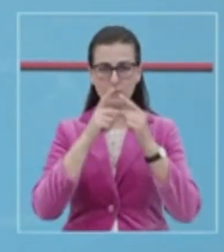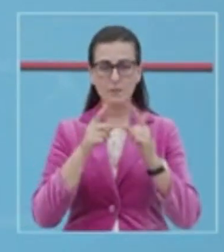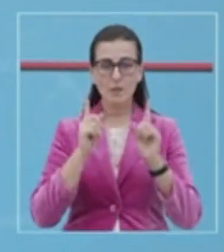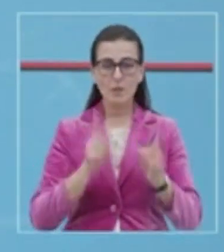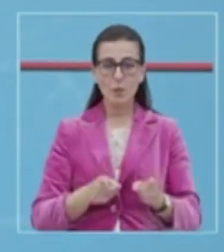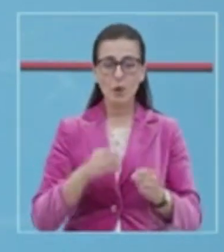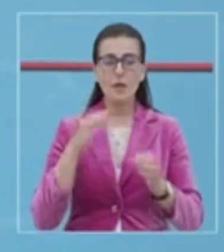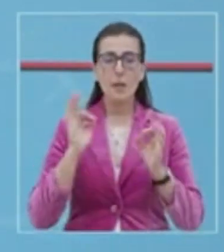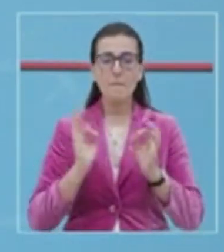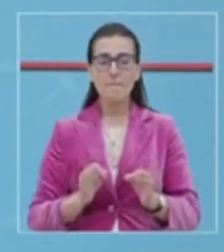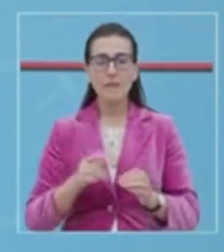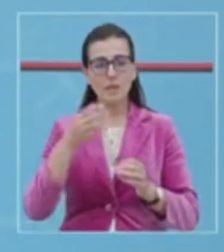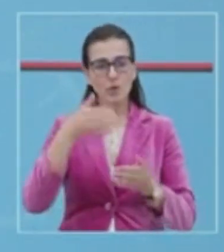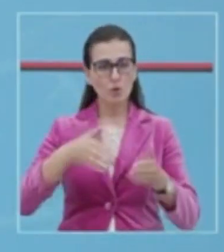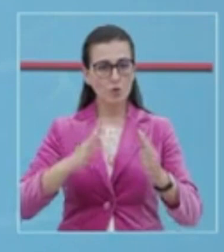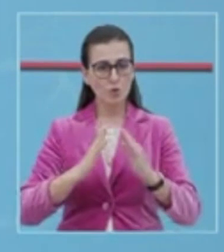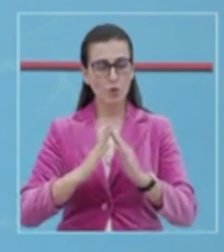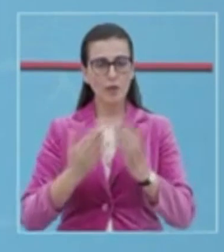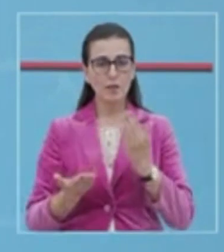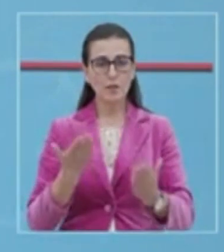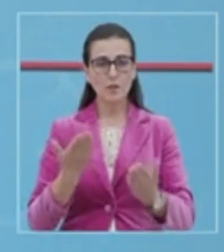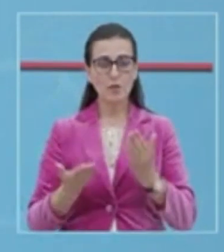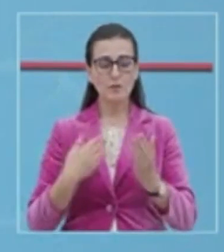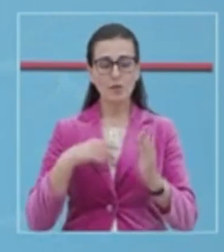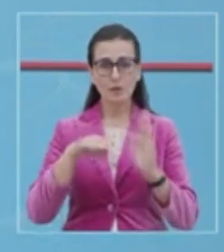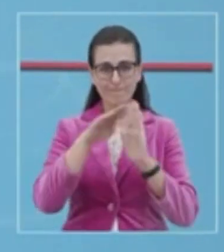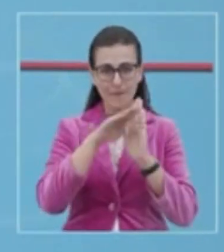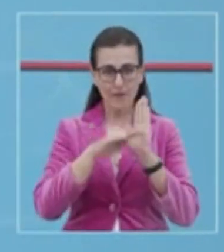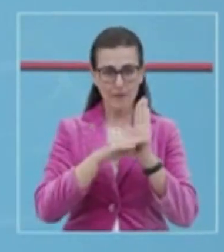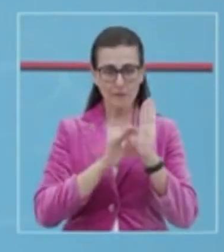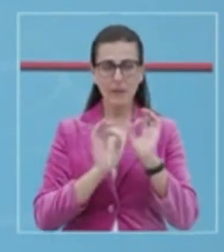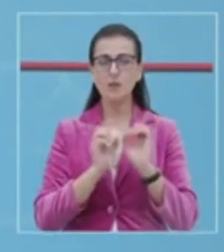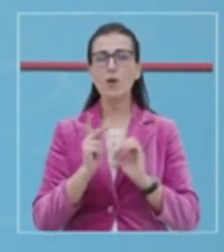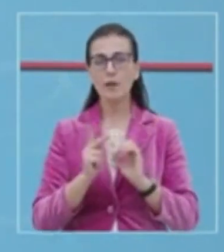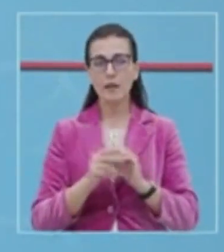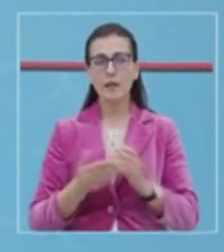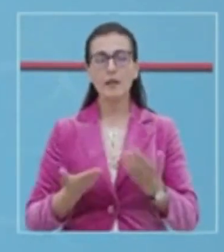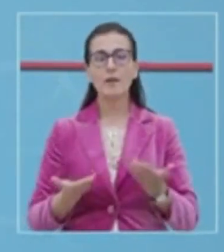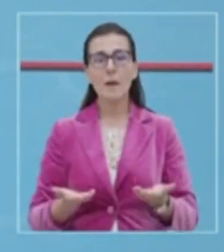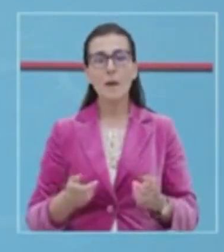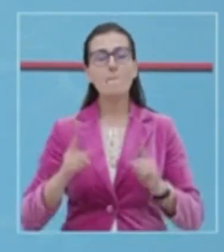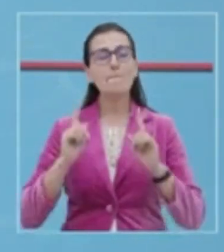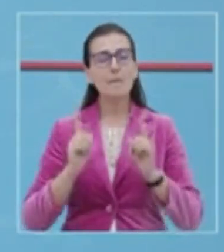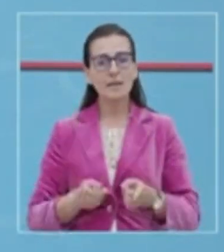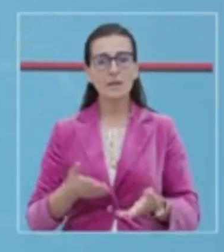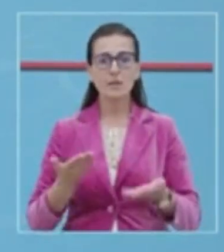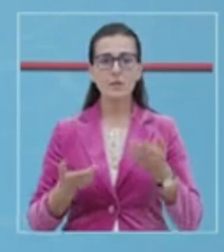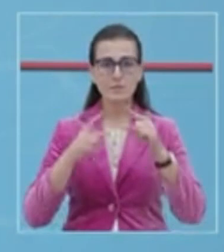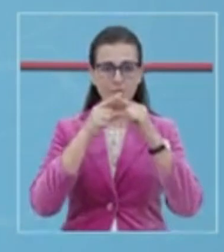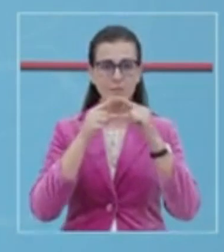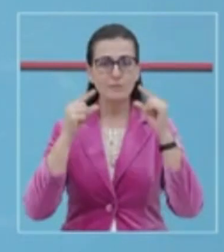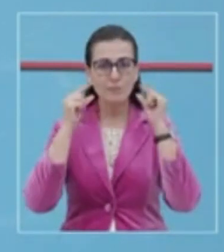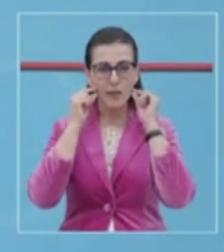bizneset dhe institucionet duke respektuar protokollet e përcaktuara. Në këto kushte është domës dëshmëri,